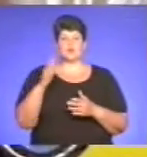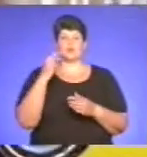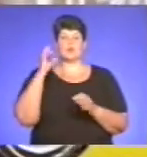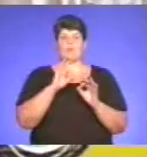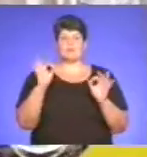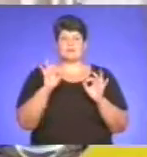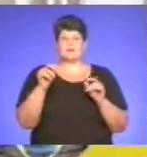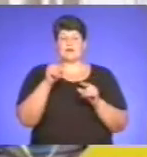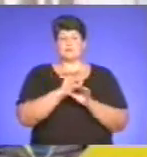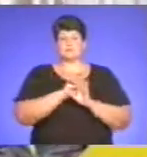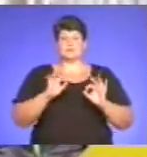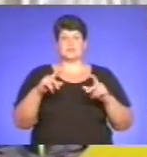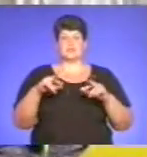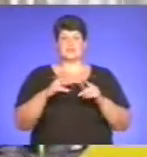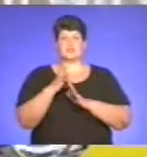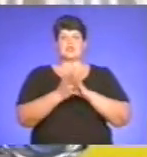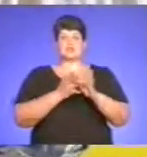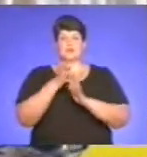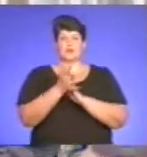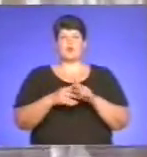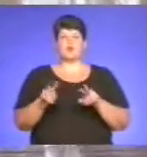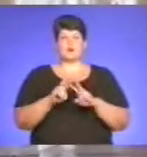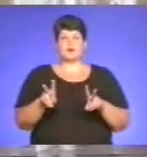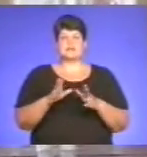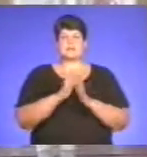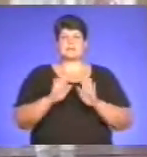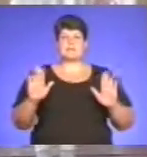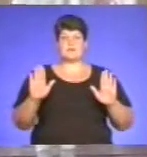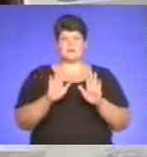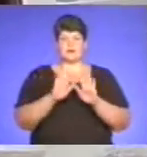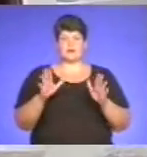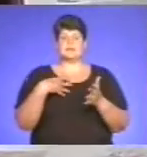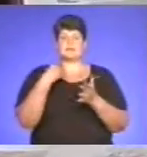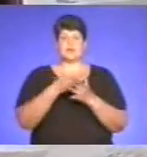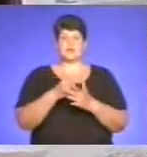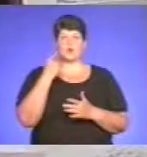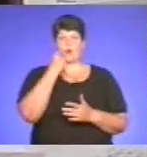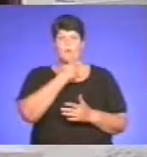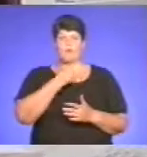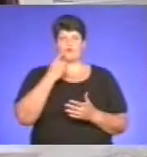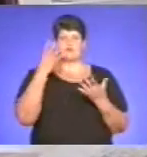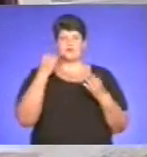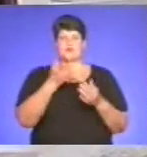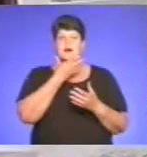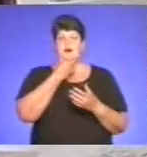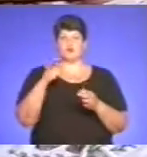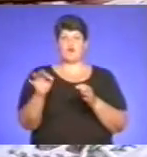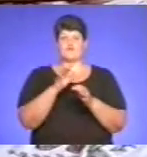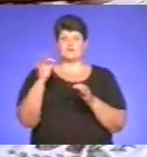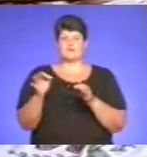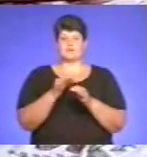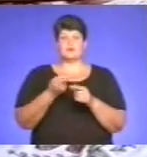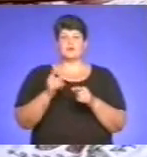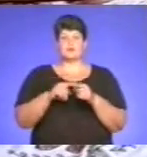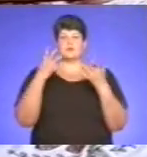чудово під неї танцюють і жестикулюють. Так би мовити співають, але своєю мовою. А ще гарно вишивають. Цього